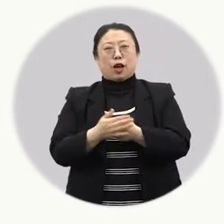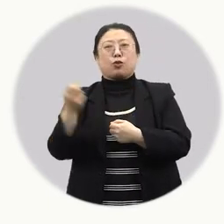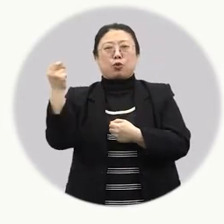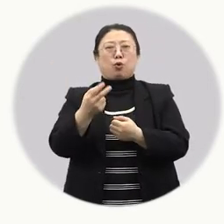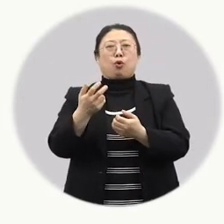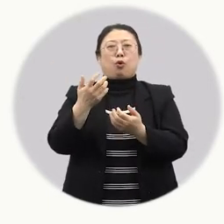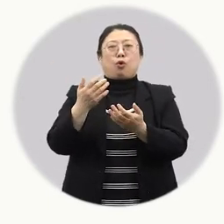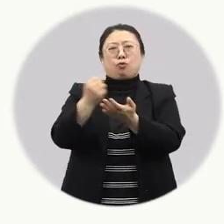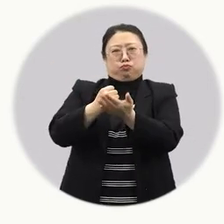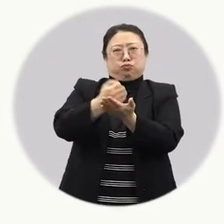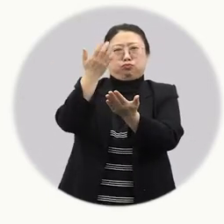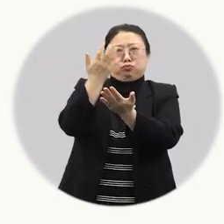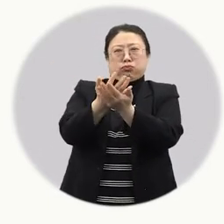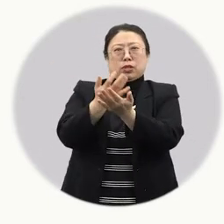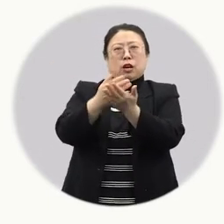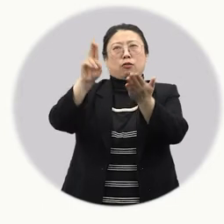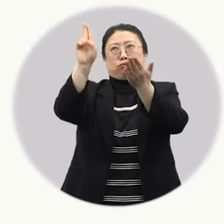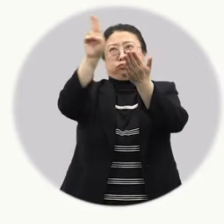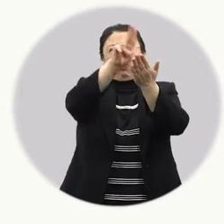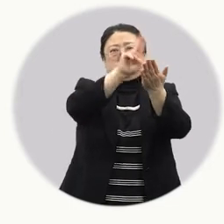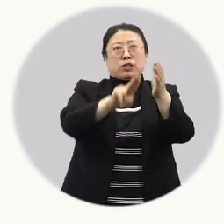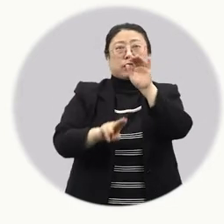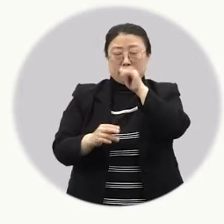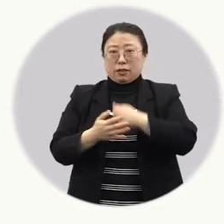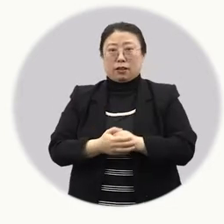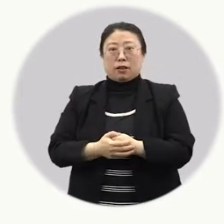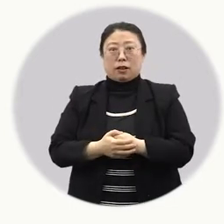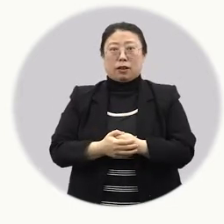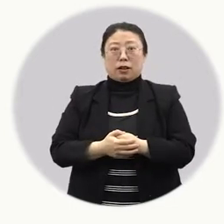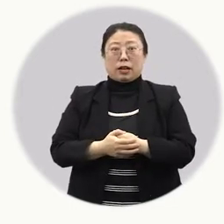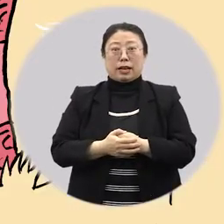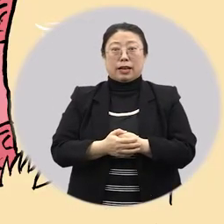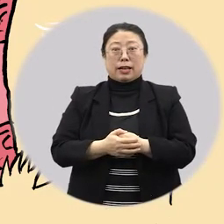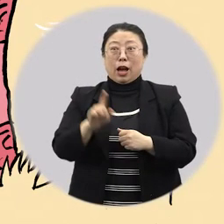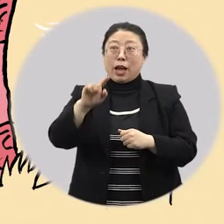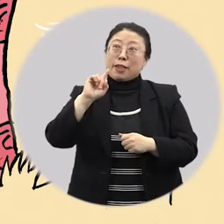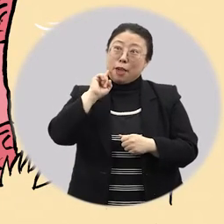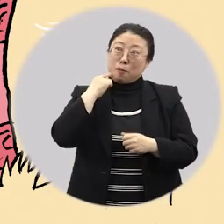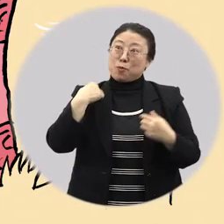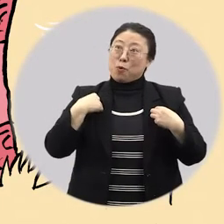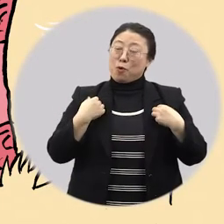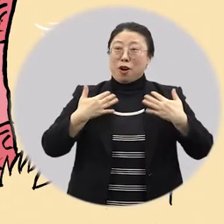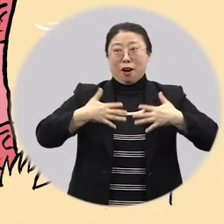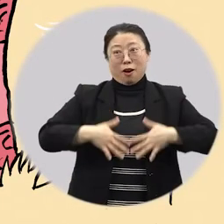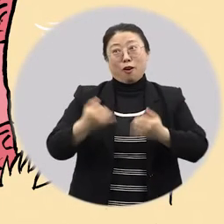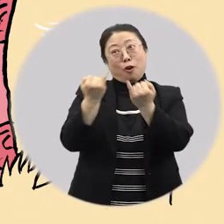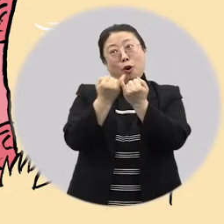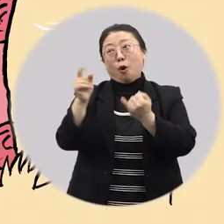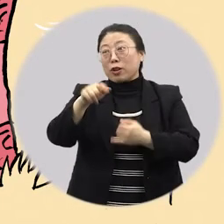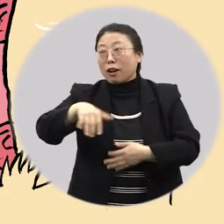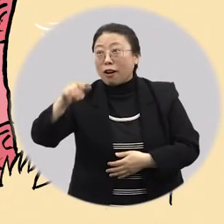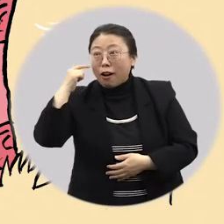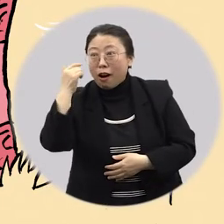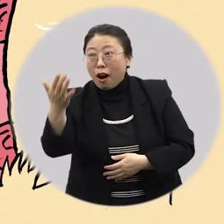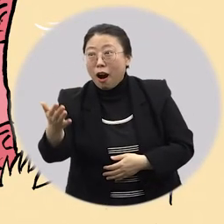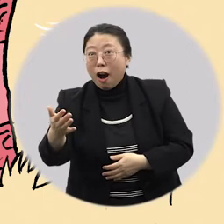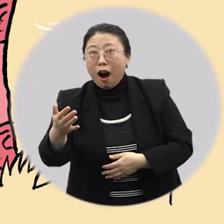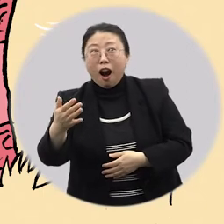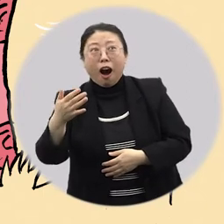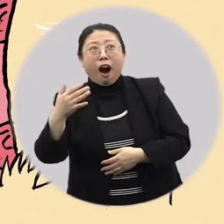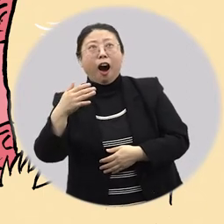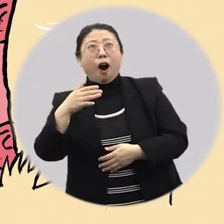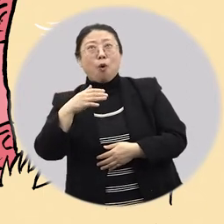같은 의미로 단호 부적을 써붙이기도 했답니다. 그런데 선생님, 단호 빔으로 단장한